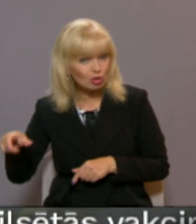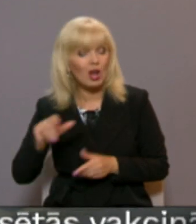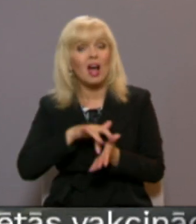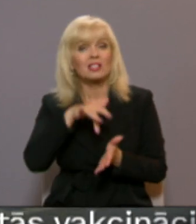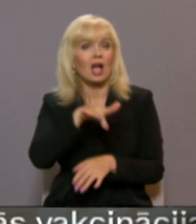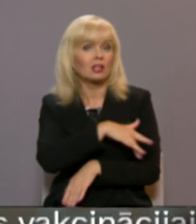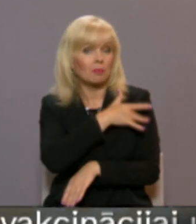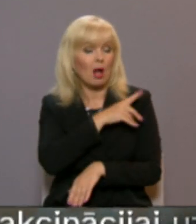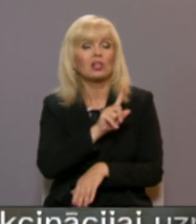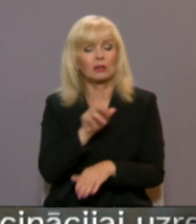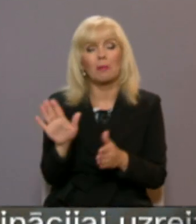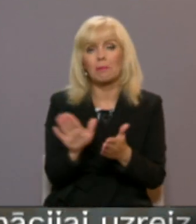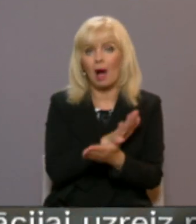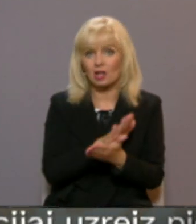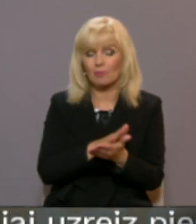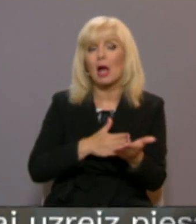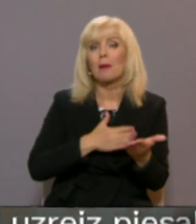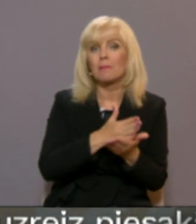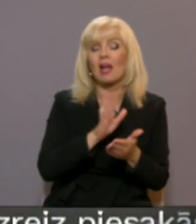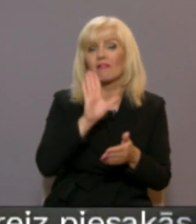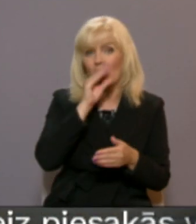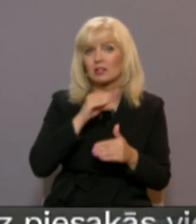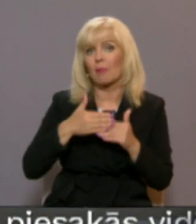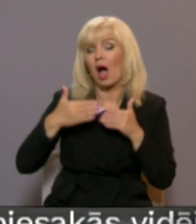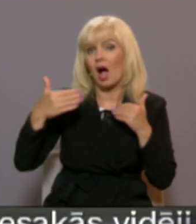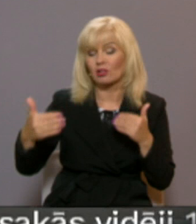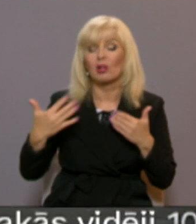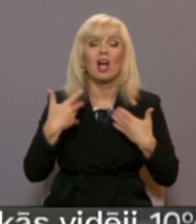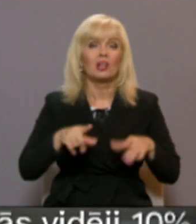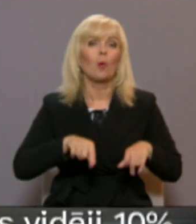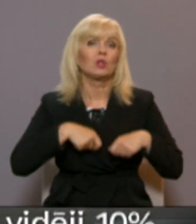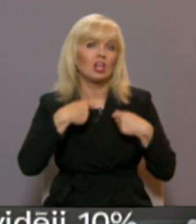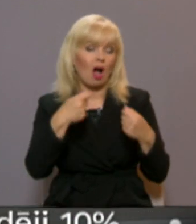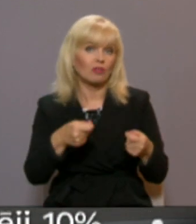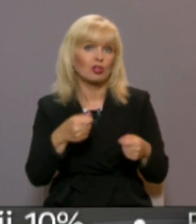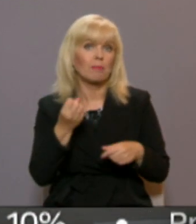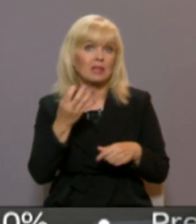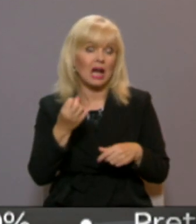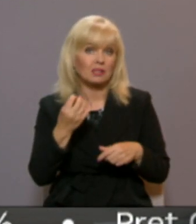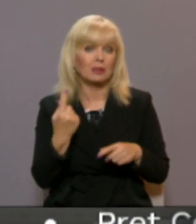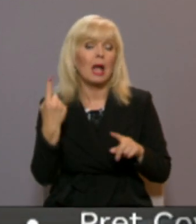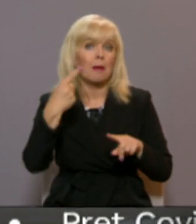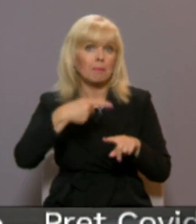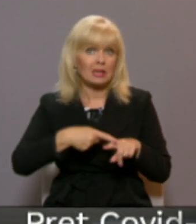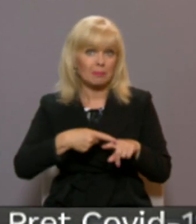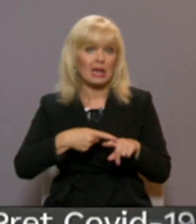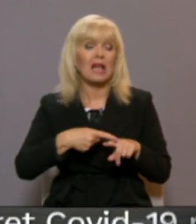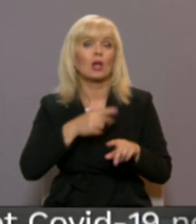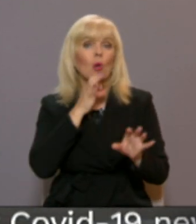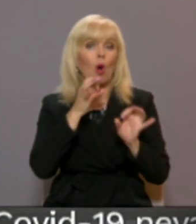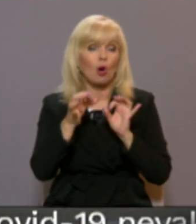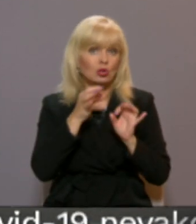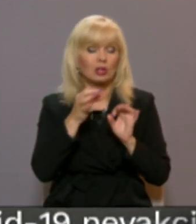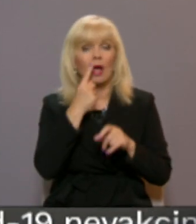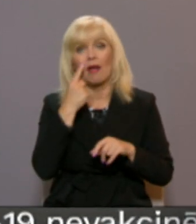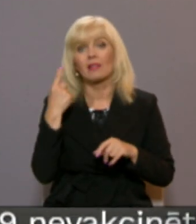centra pakalpojumi ir bez maksas un pieejami arī attālināti. Esam jau snieguši vairākā 15 pirmreizējās konsultācijas un